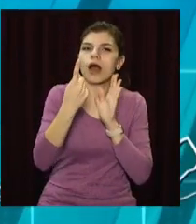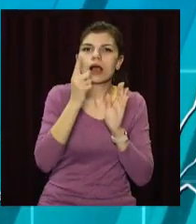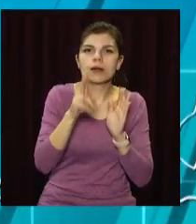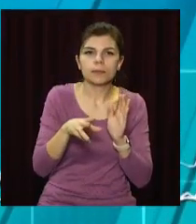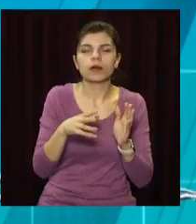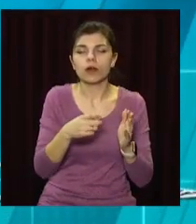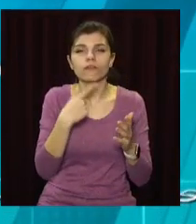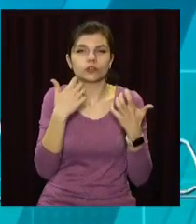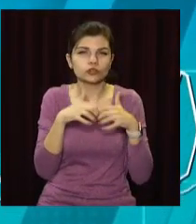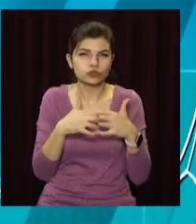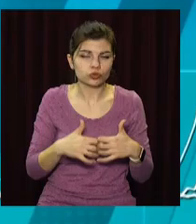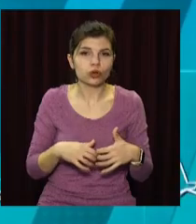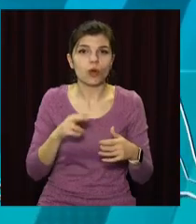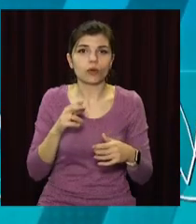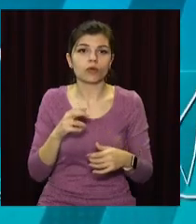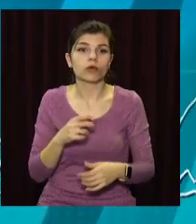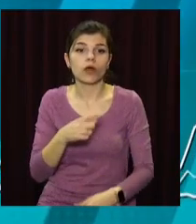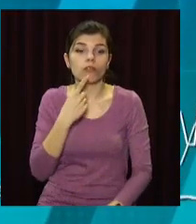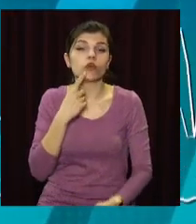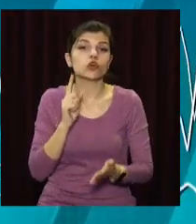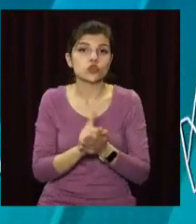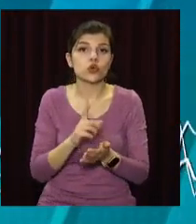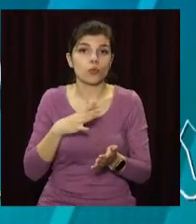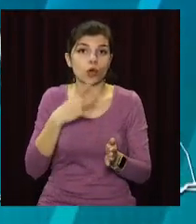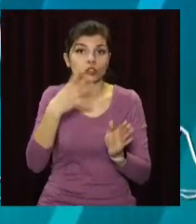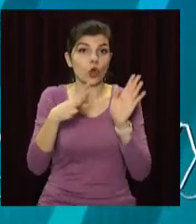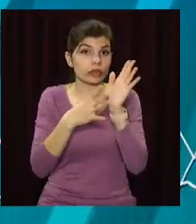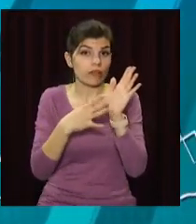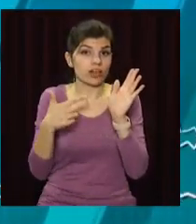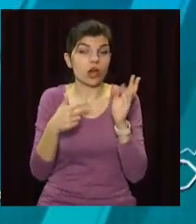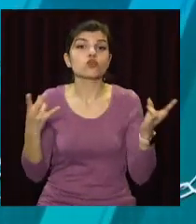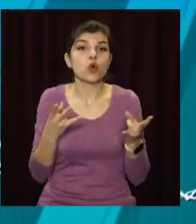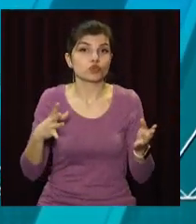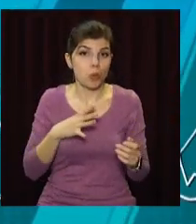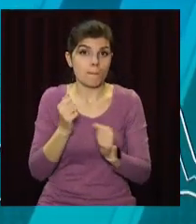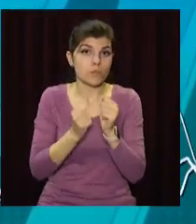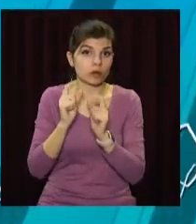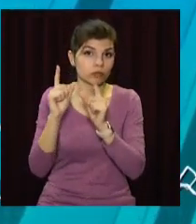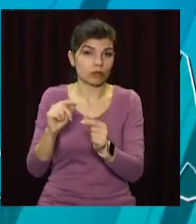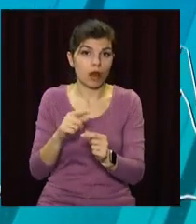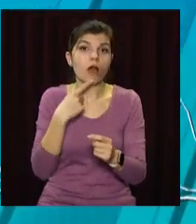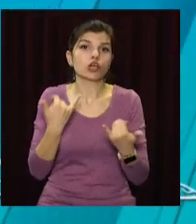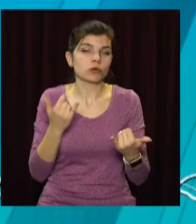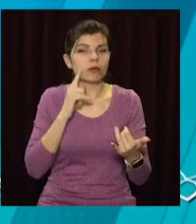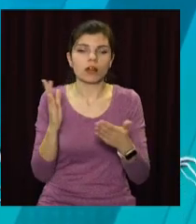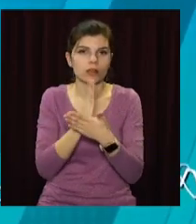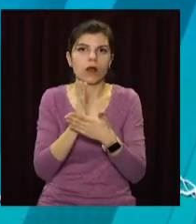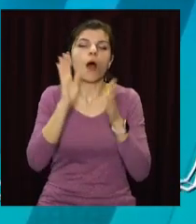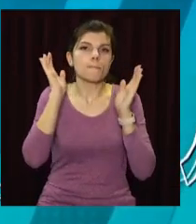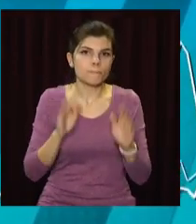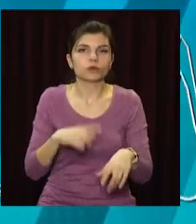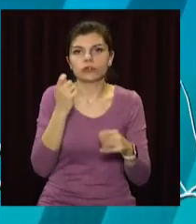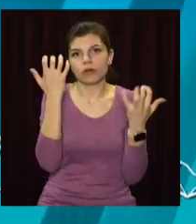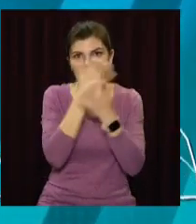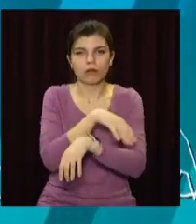розв'язку, який у нас на сьогоднішній день, тариф має бути 49 гривень, як мінімум. На сьогоднішній день ми зупинилися на цій цифрі хоча б хоч якось